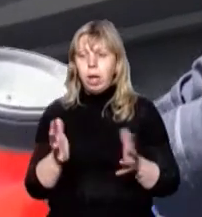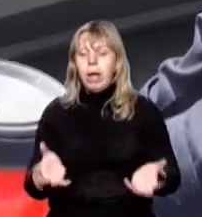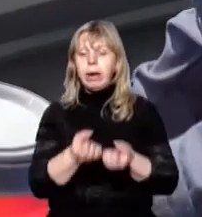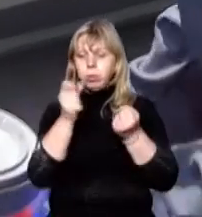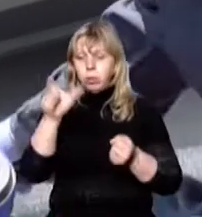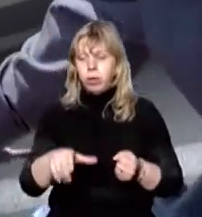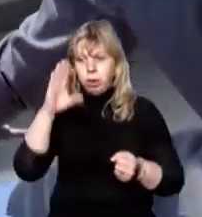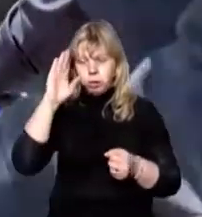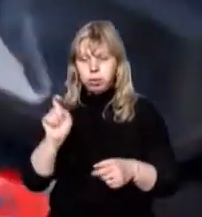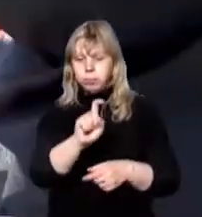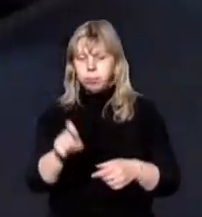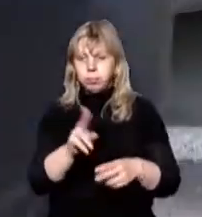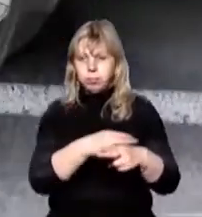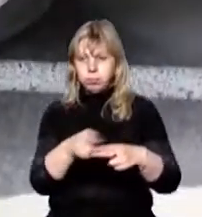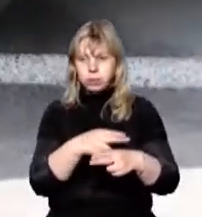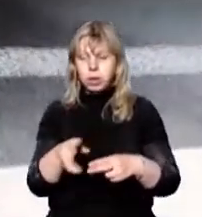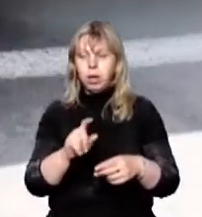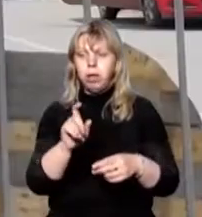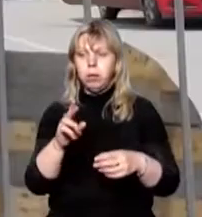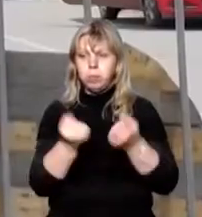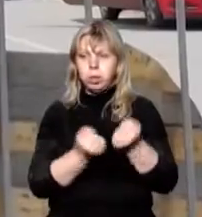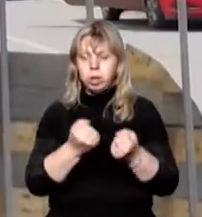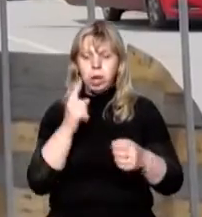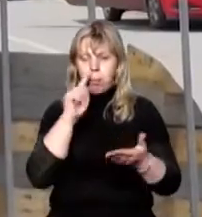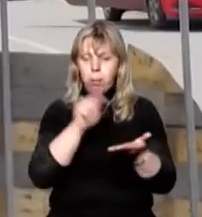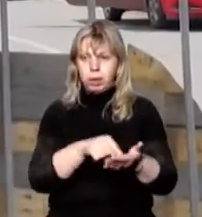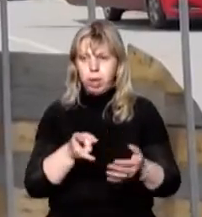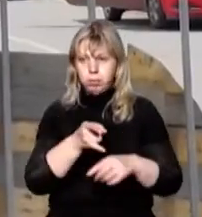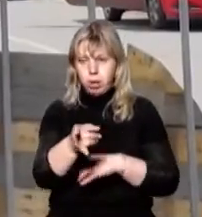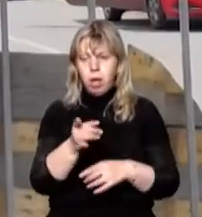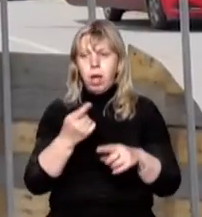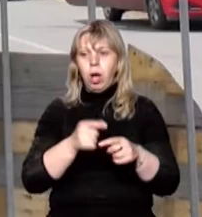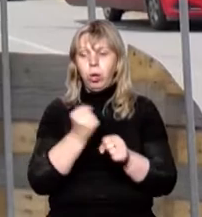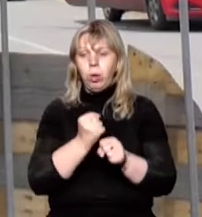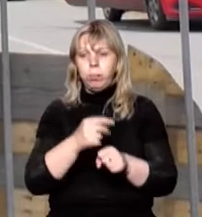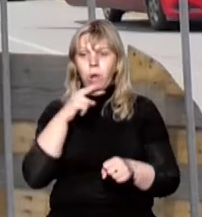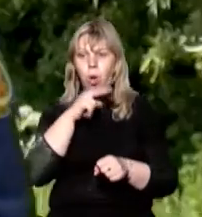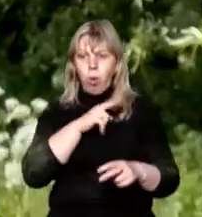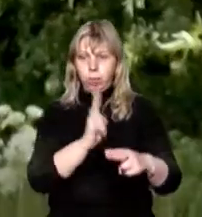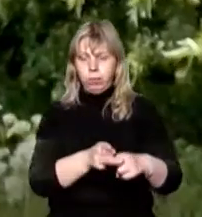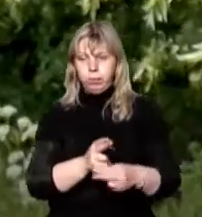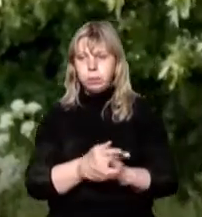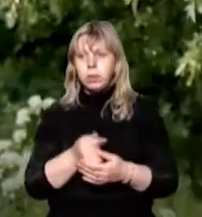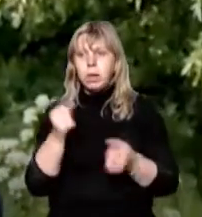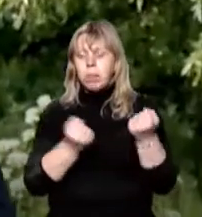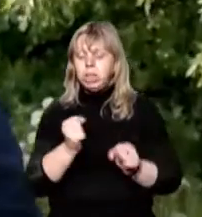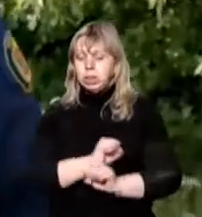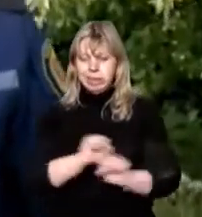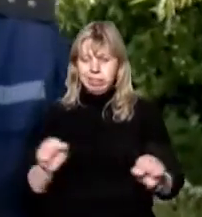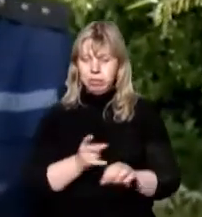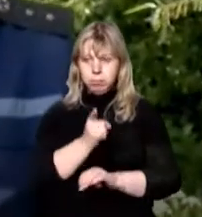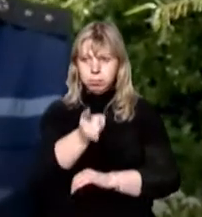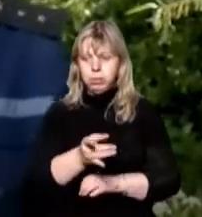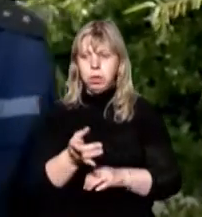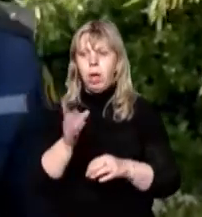Володимир Ондрик дезінфікує автомобілі, які перетинають контрольно-пропускний пункт. Робить це грошчинам хлору. Машина не може перетнути